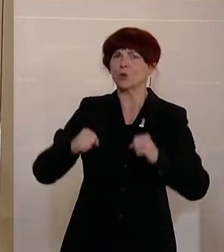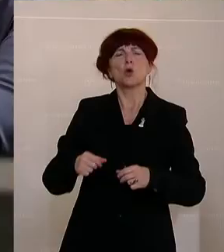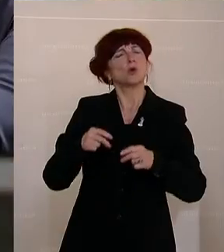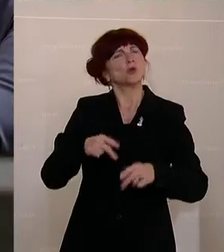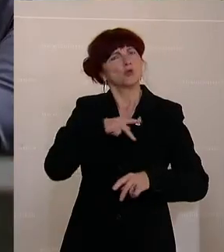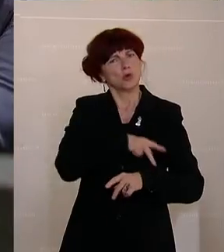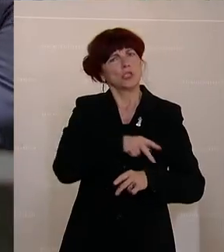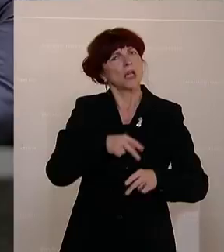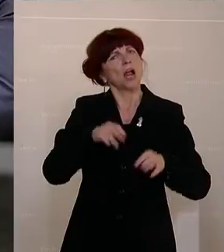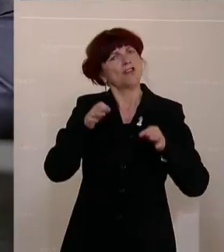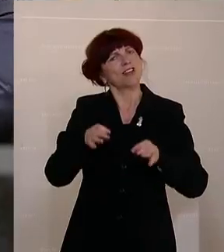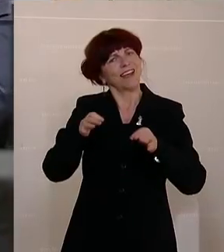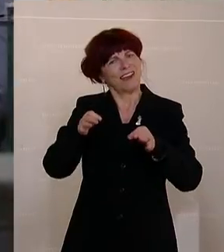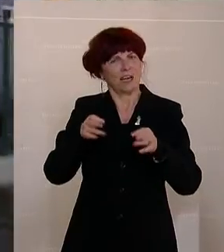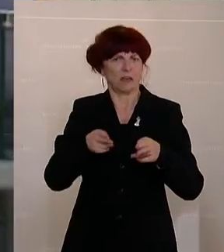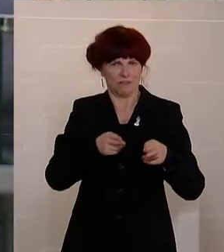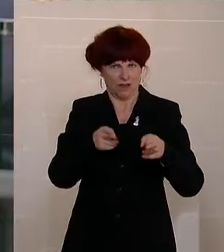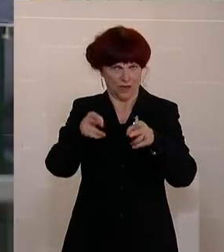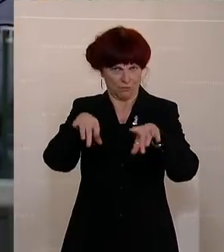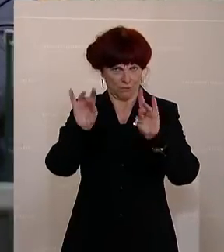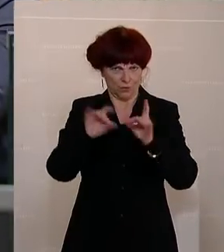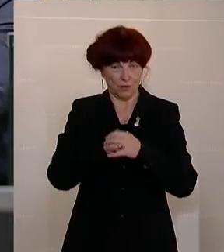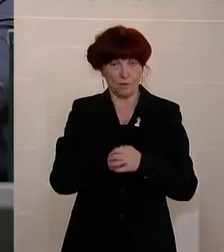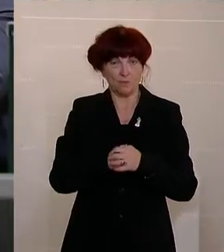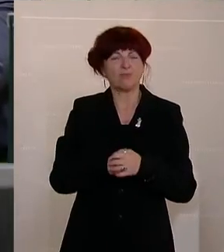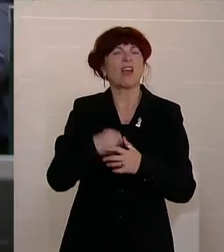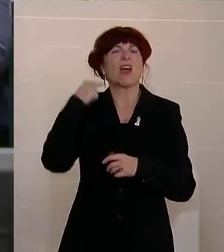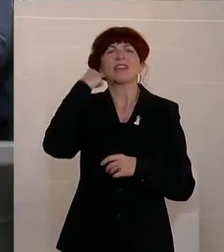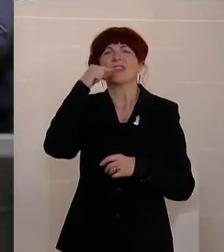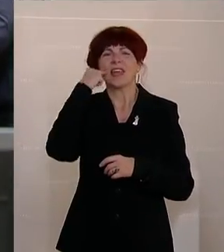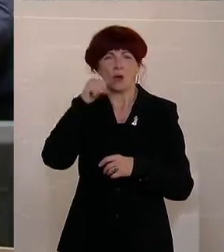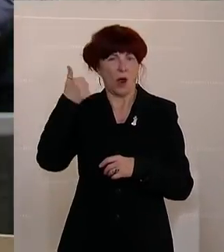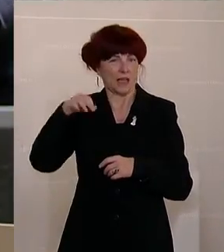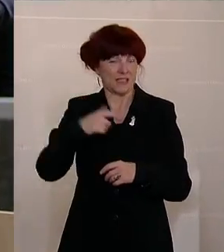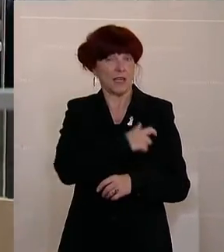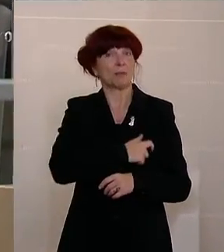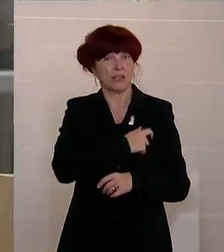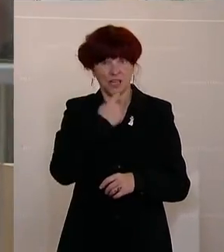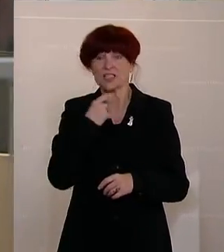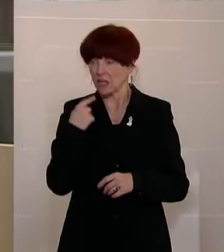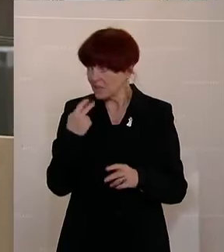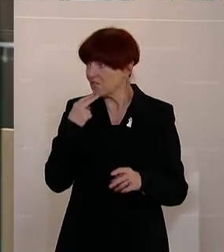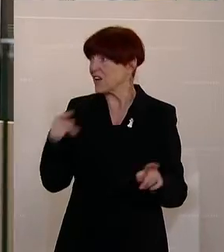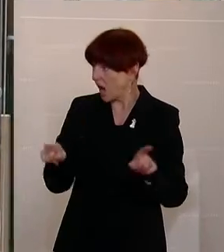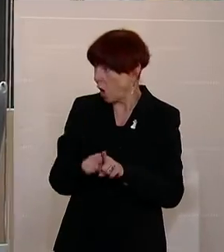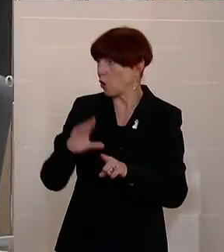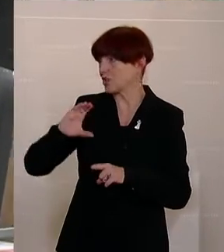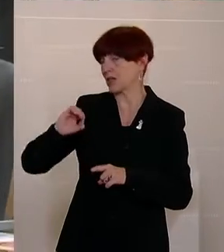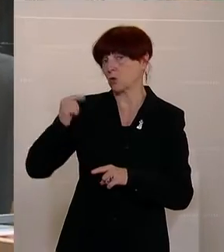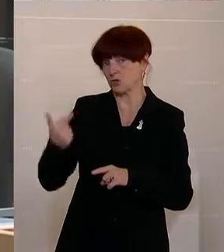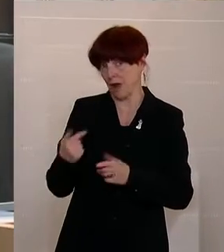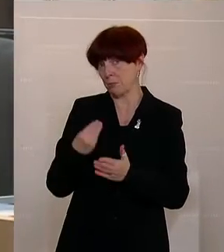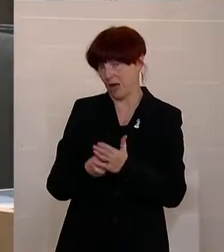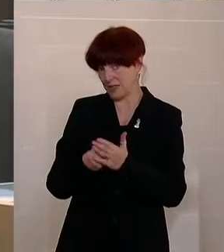Natürlich stimmt das. Die Neos sind die einzige Fraktion, die auch schon immer gesagt haben, ja, wir wollen einen CO2-Preis einführen. Und ihr habt uns auch